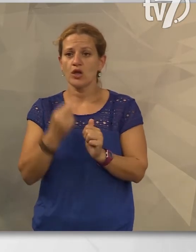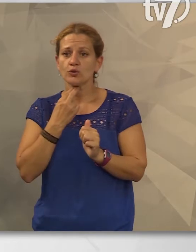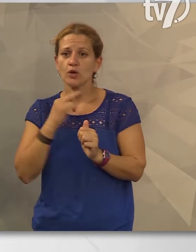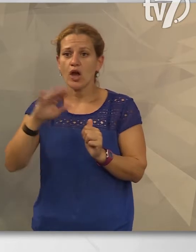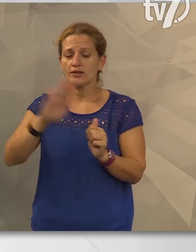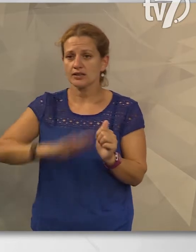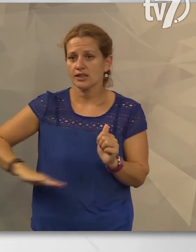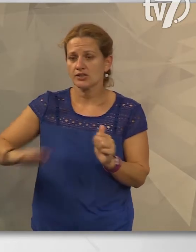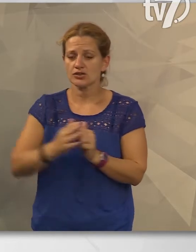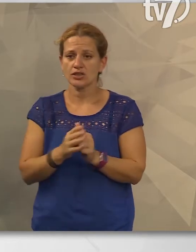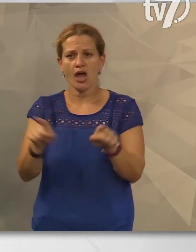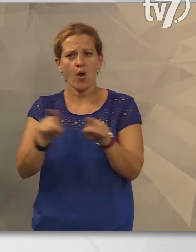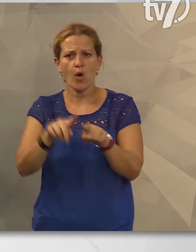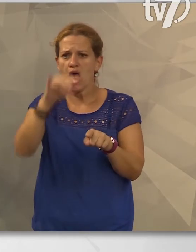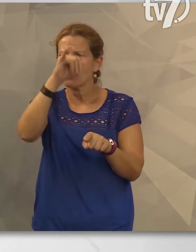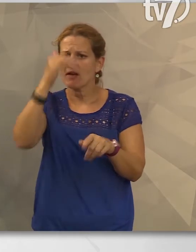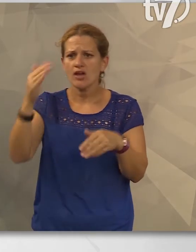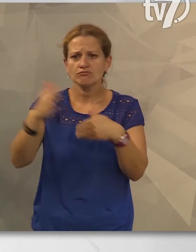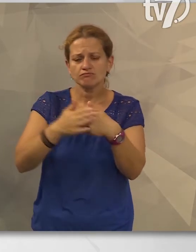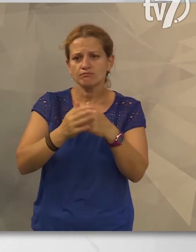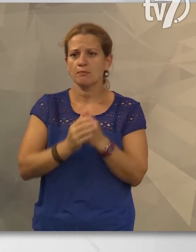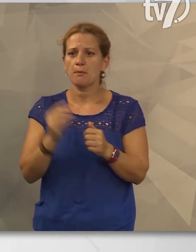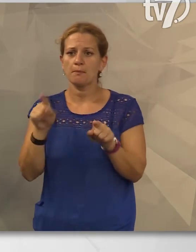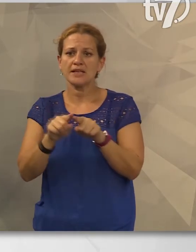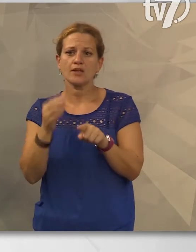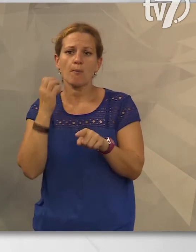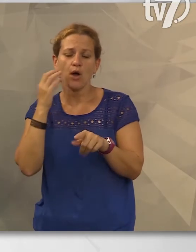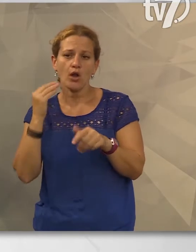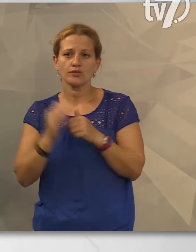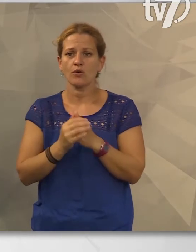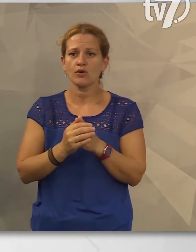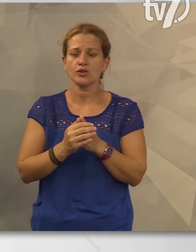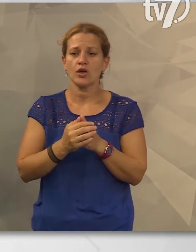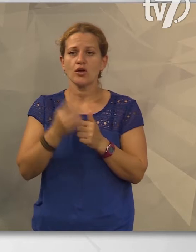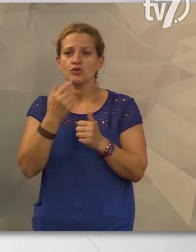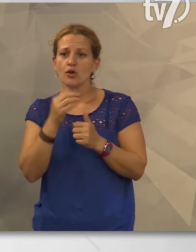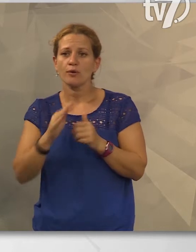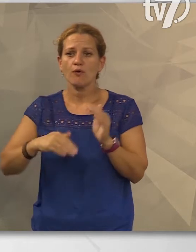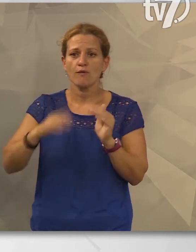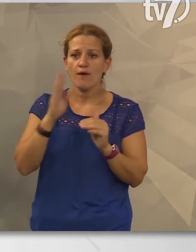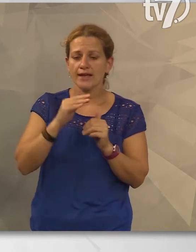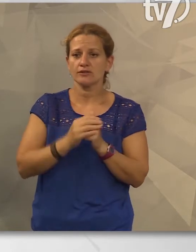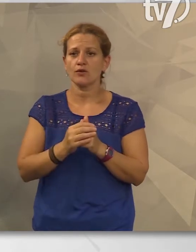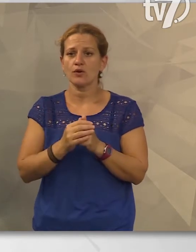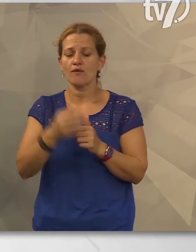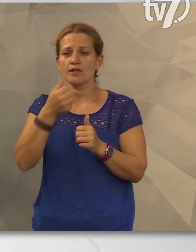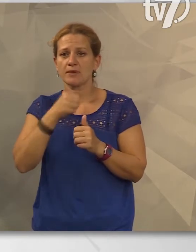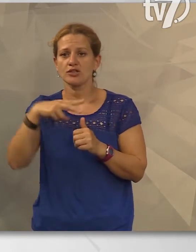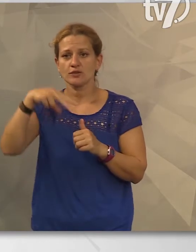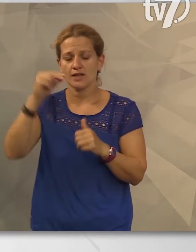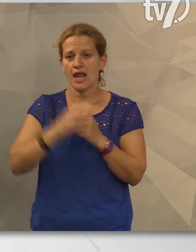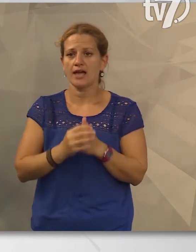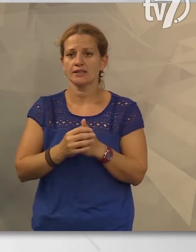térsége olyan neves tájak mellé került, mint a Balaton, Sopronfertő vagy Pécs villány. A kabineta